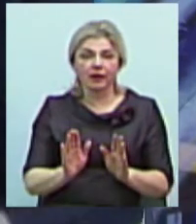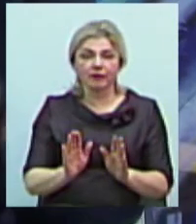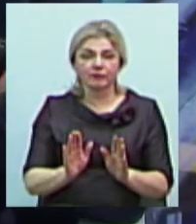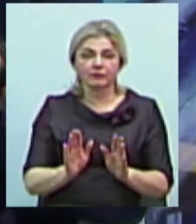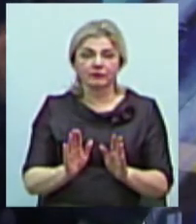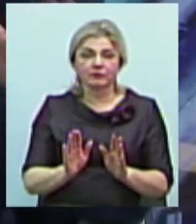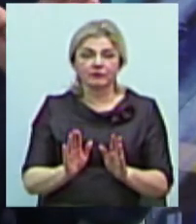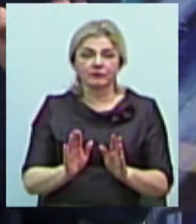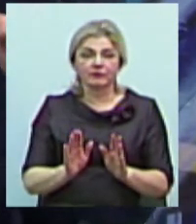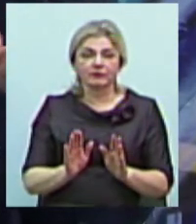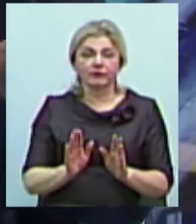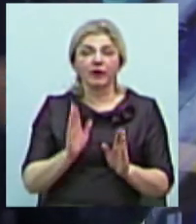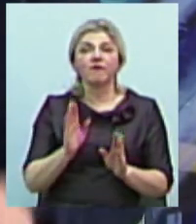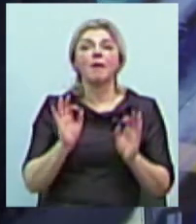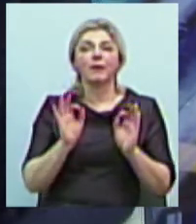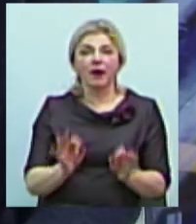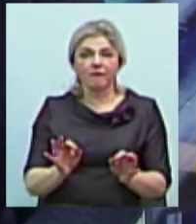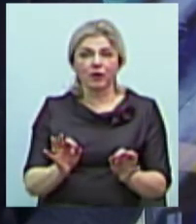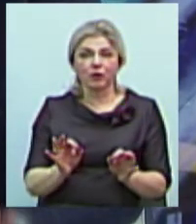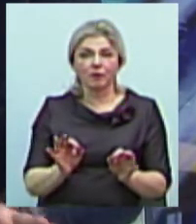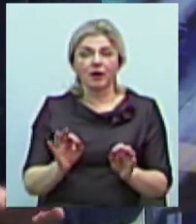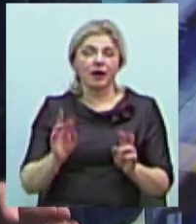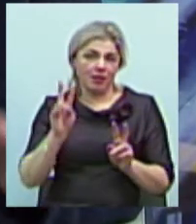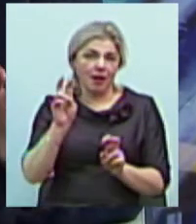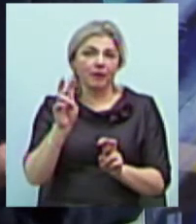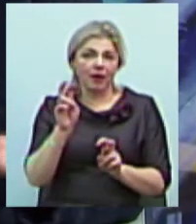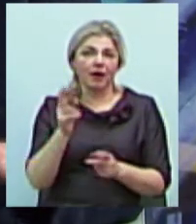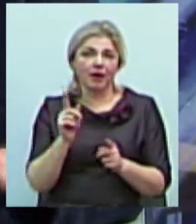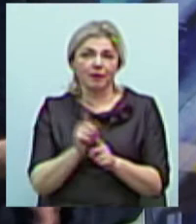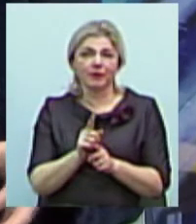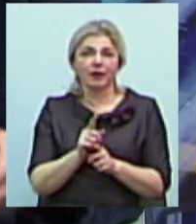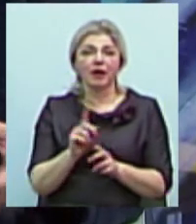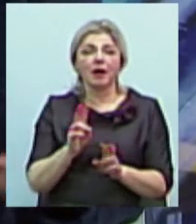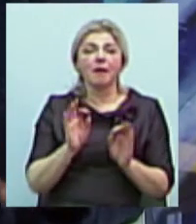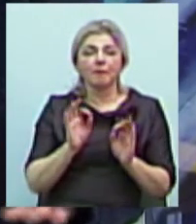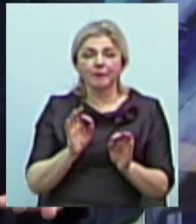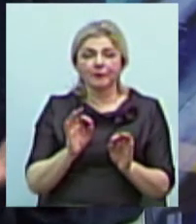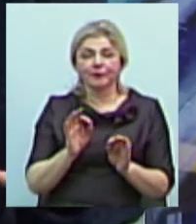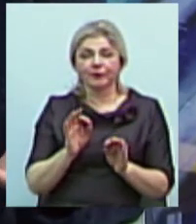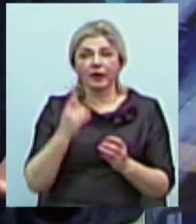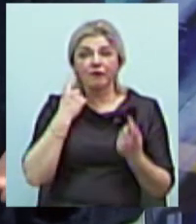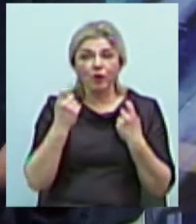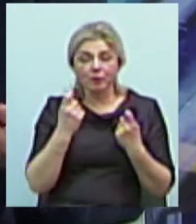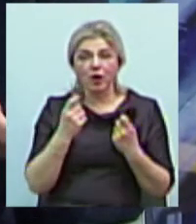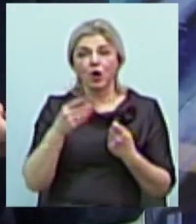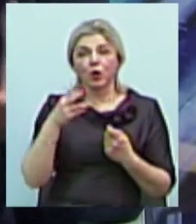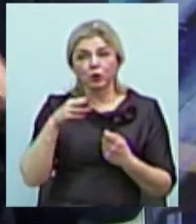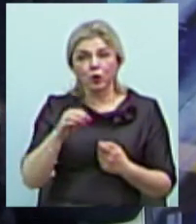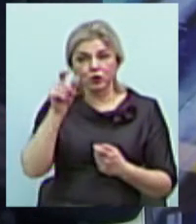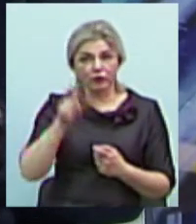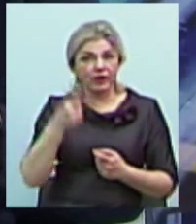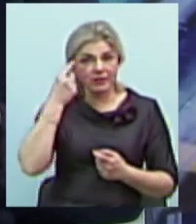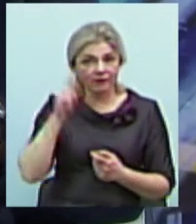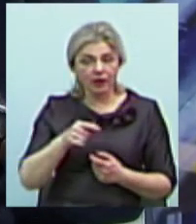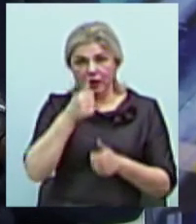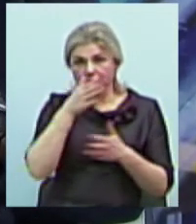у правильному, так скажімо, в лапках руслі ці подані дані, то звісно, що вона не може об